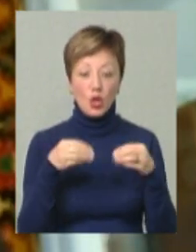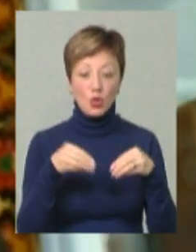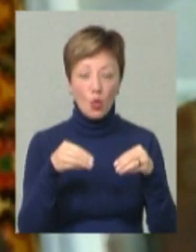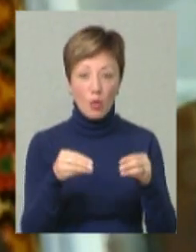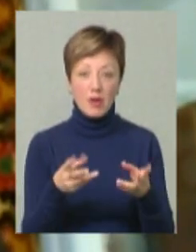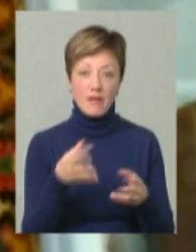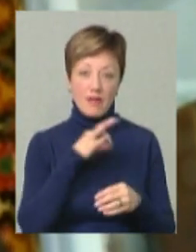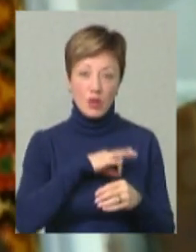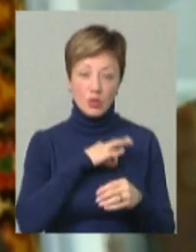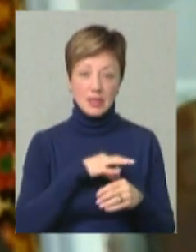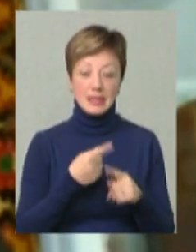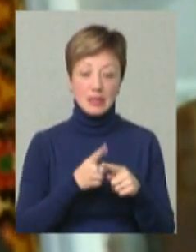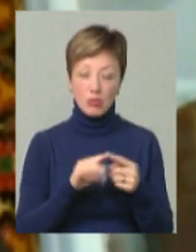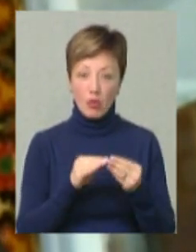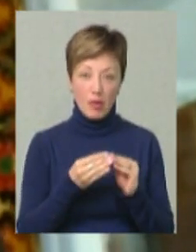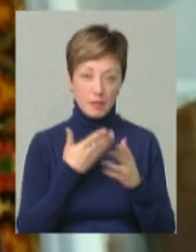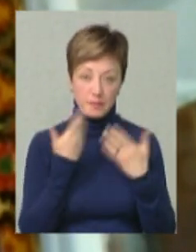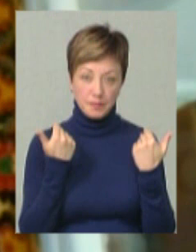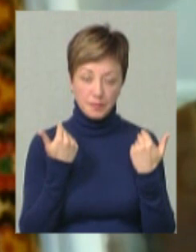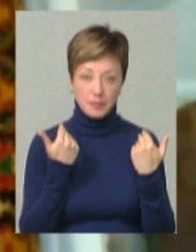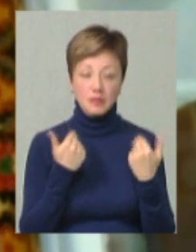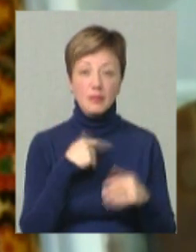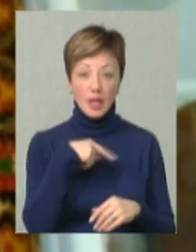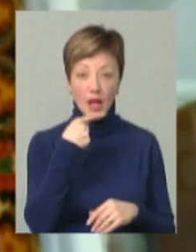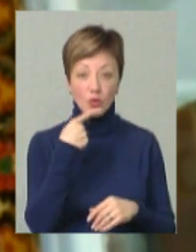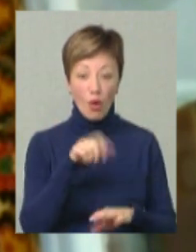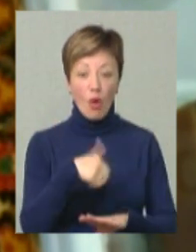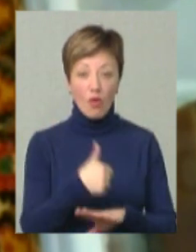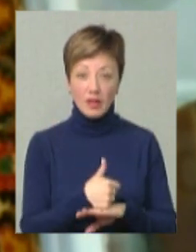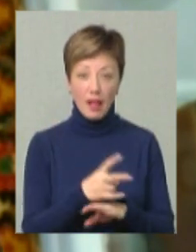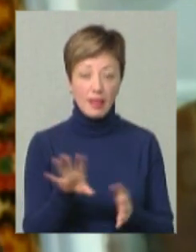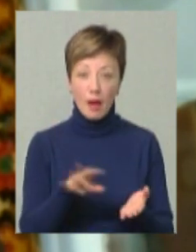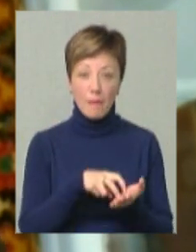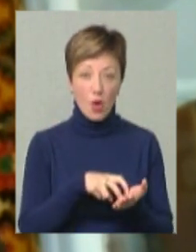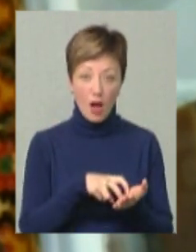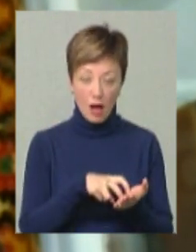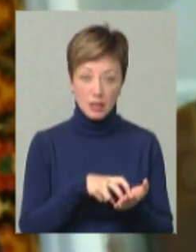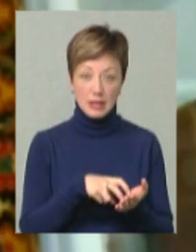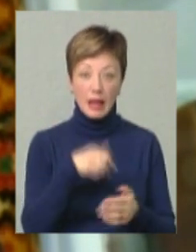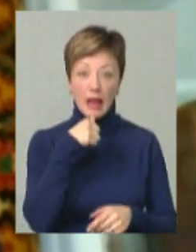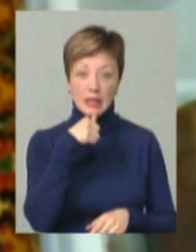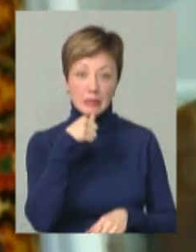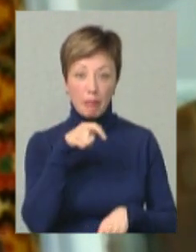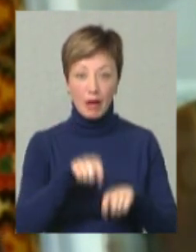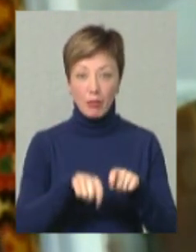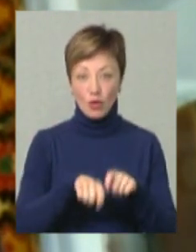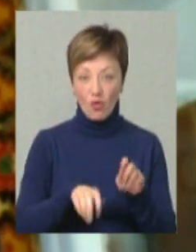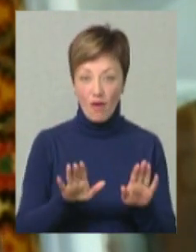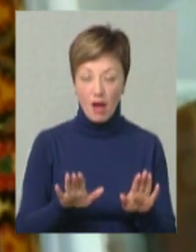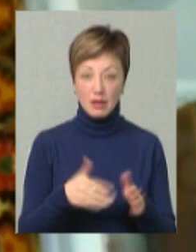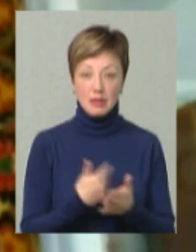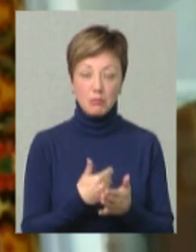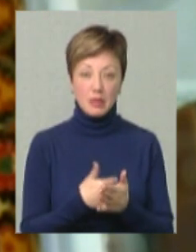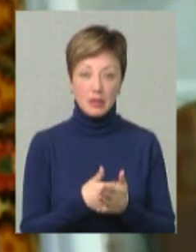використати. Тобто з цим проблем нема. І я кажу, що тут головне не боятися експериментувати. Тому що,